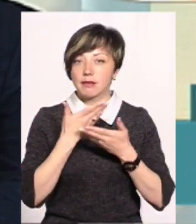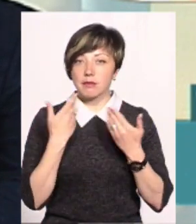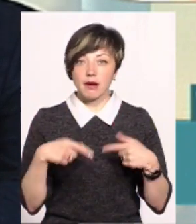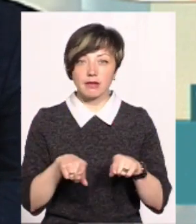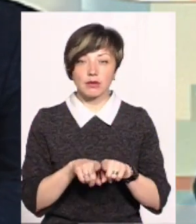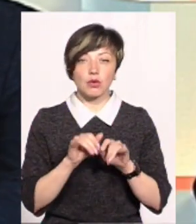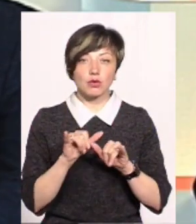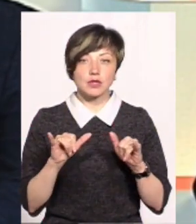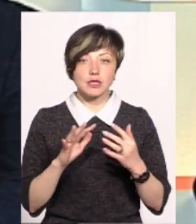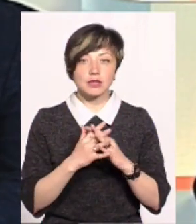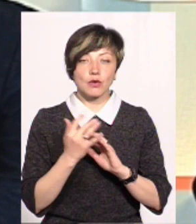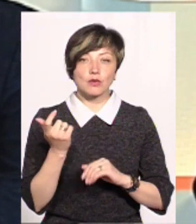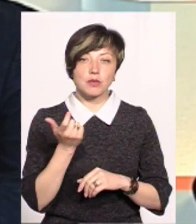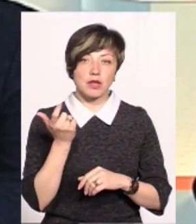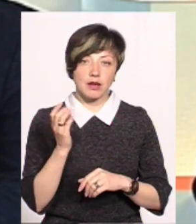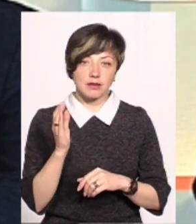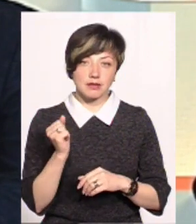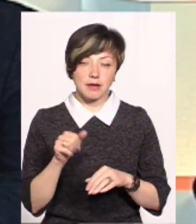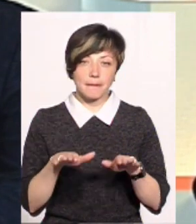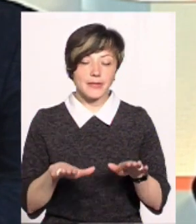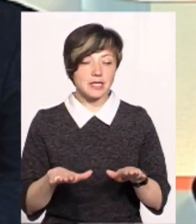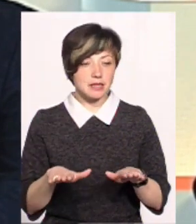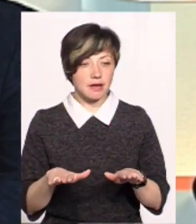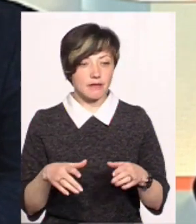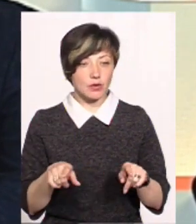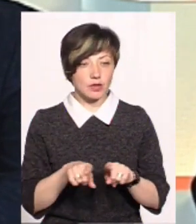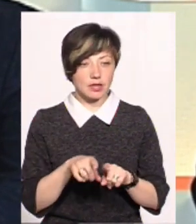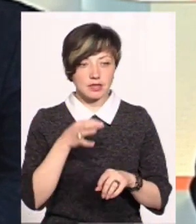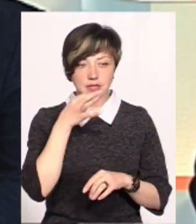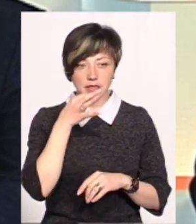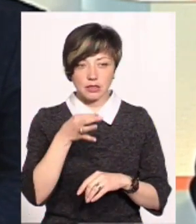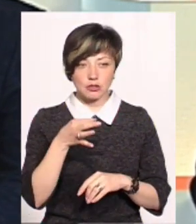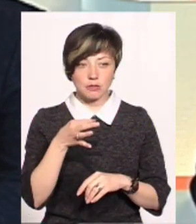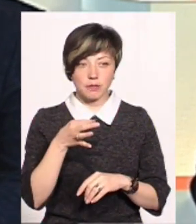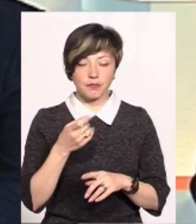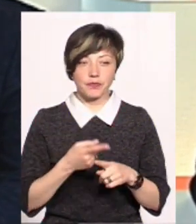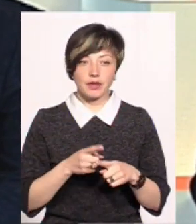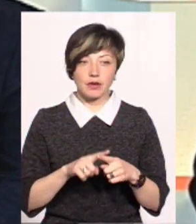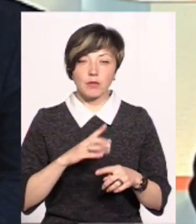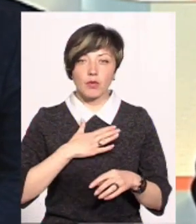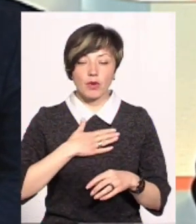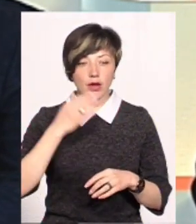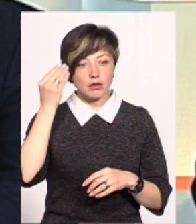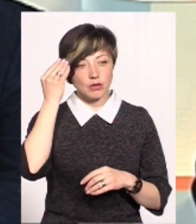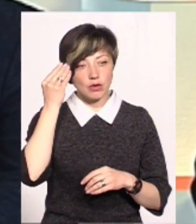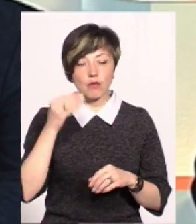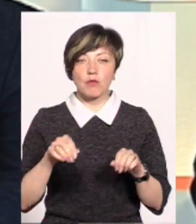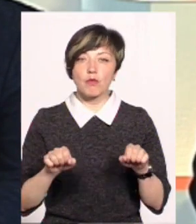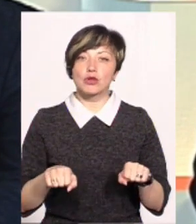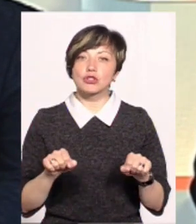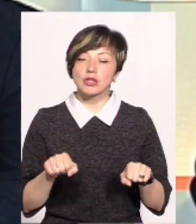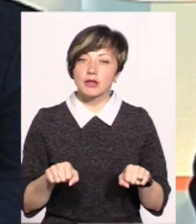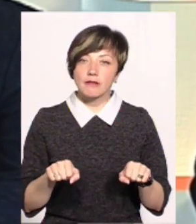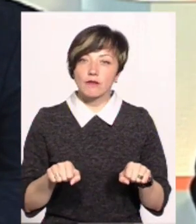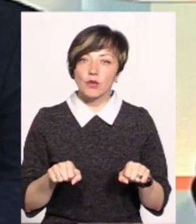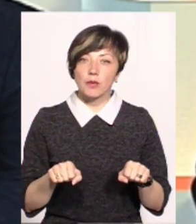настільки розвинутого сільського господарства, от саме місцевого, так скажемо. Тому це моя точка зору. Можливо, що